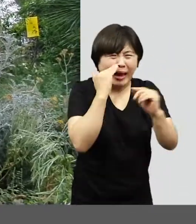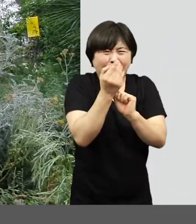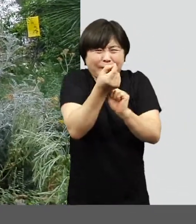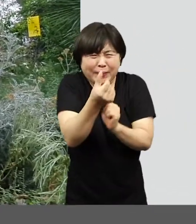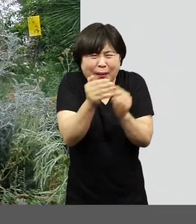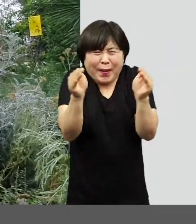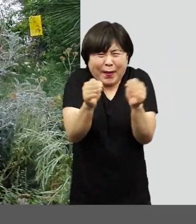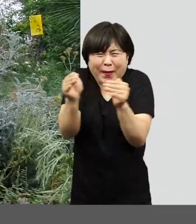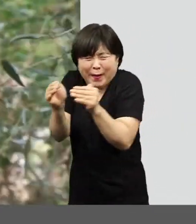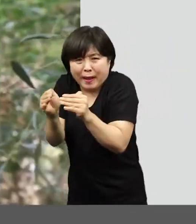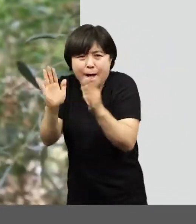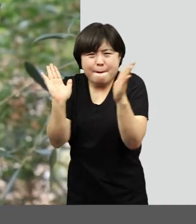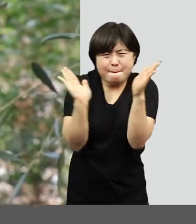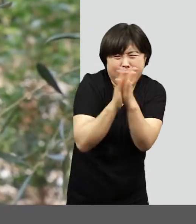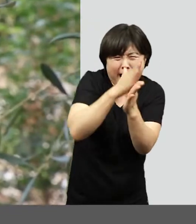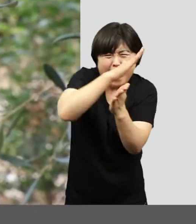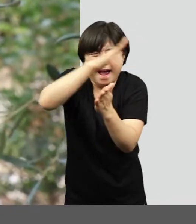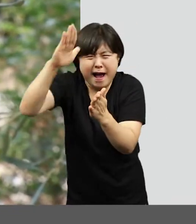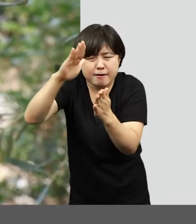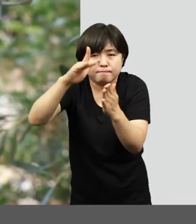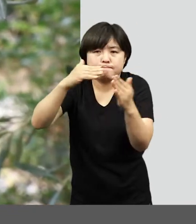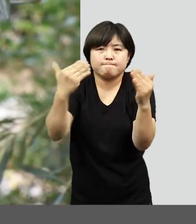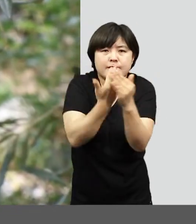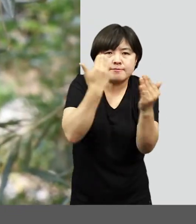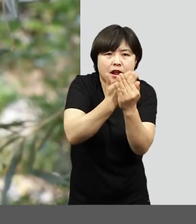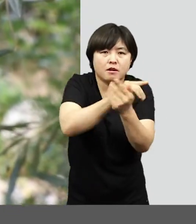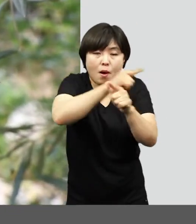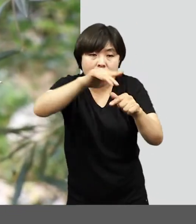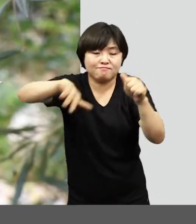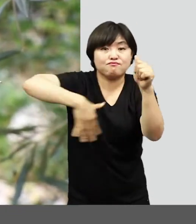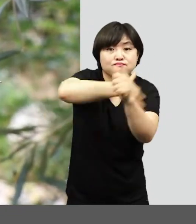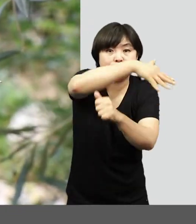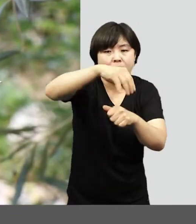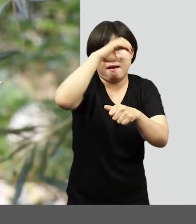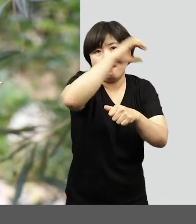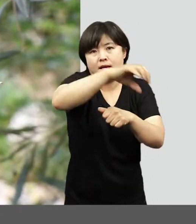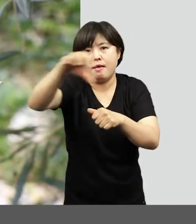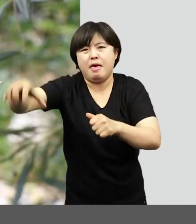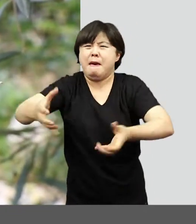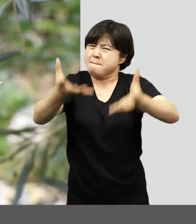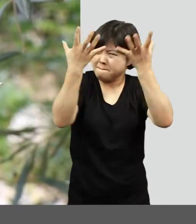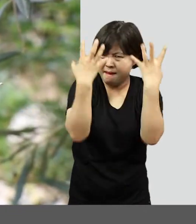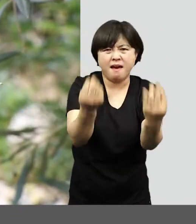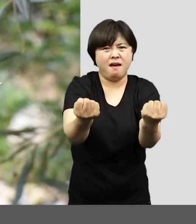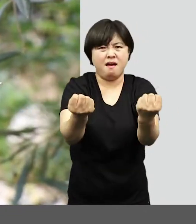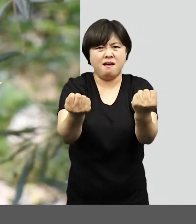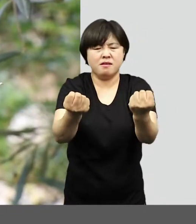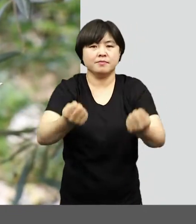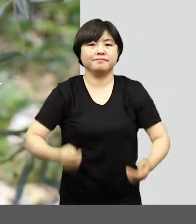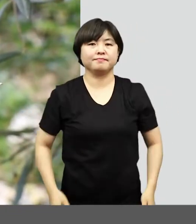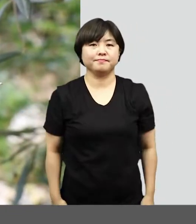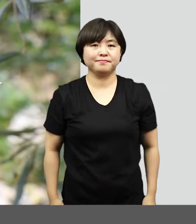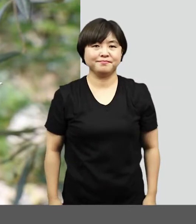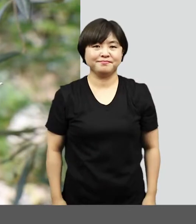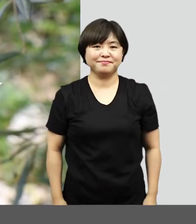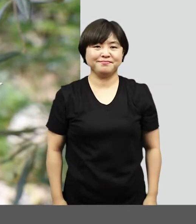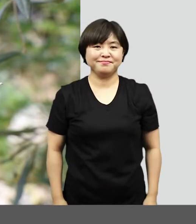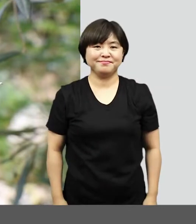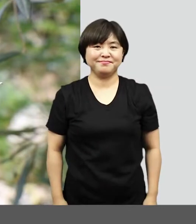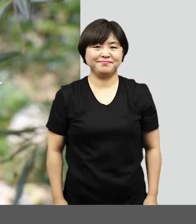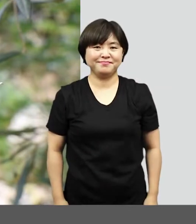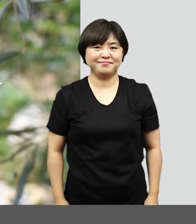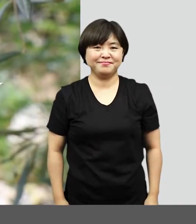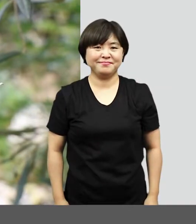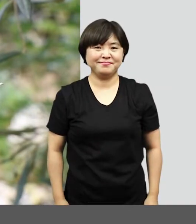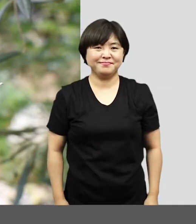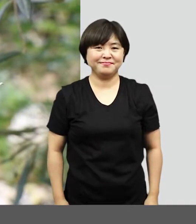작고 잎도 작고 좁으면서 표면에 광택이 있는 큐티클층이 발달한 경엽수림이 지중해